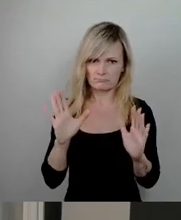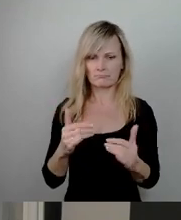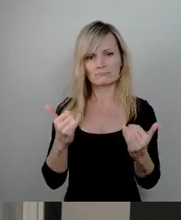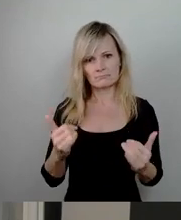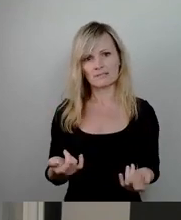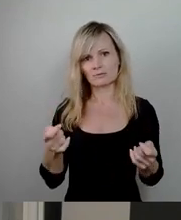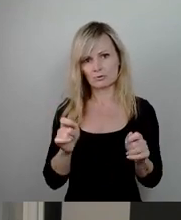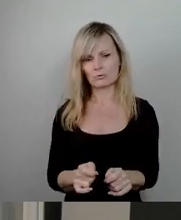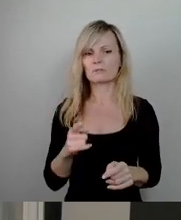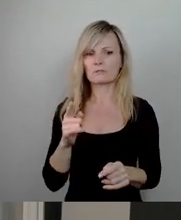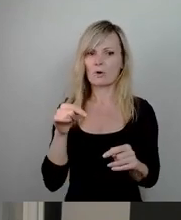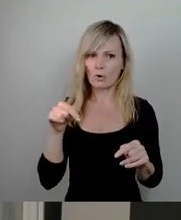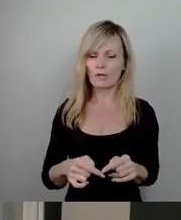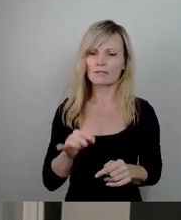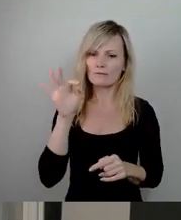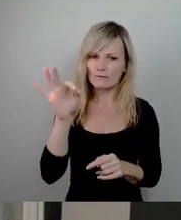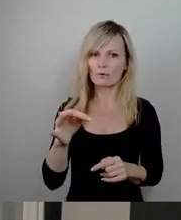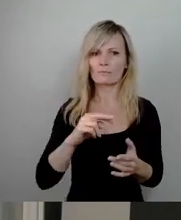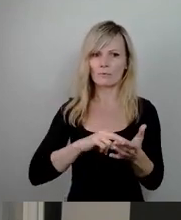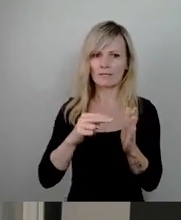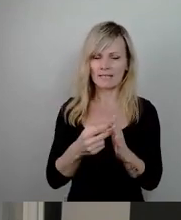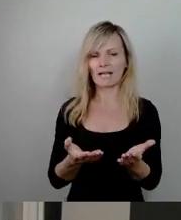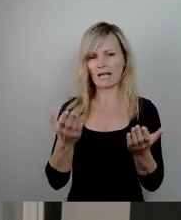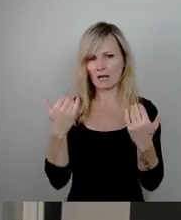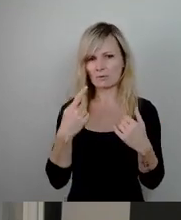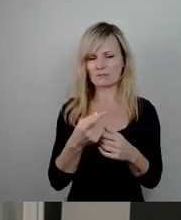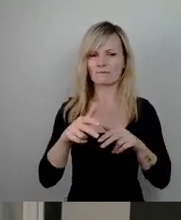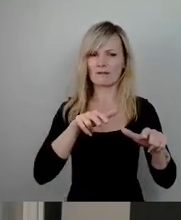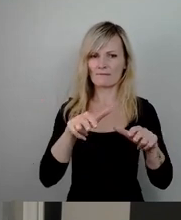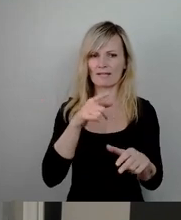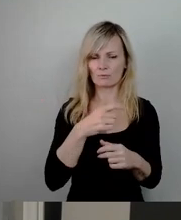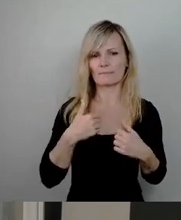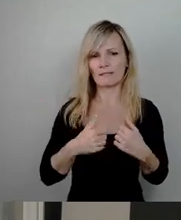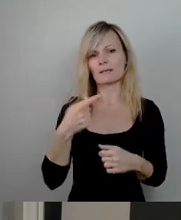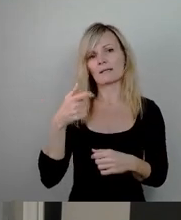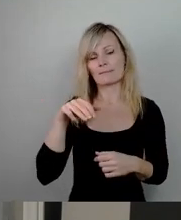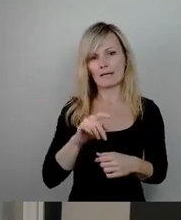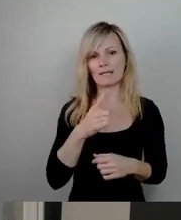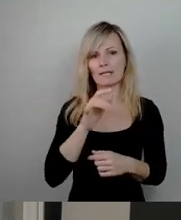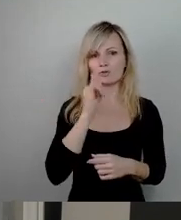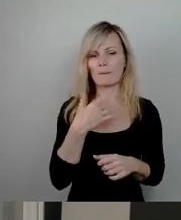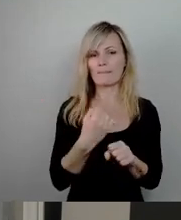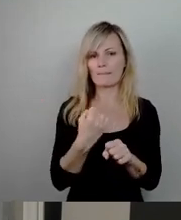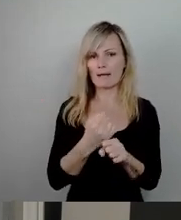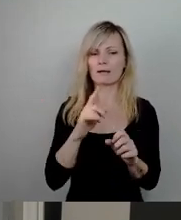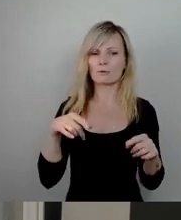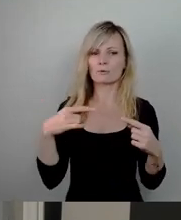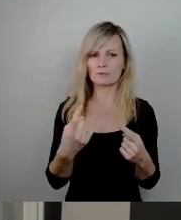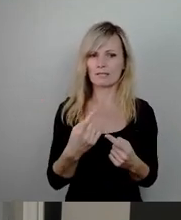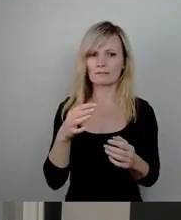dafür sorgen, dass wir die Politik jetzt rausnehmen und die Verwaltung, die Bäder GmbH, ihren Job machen lassen und zu einem